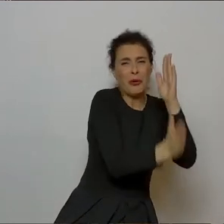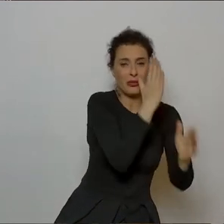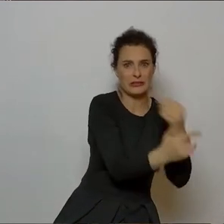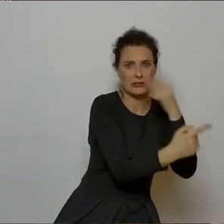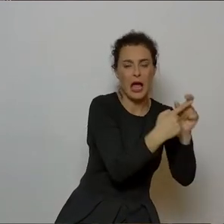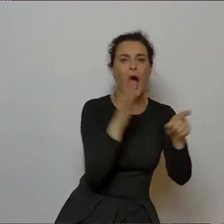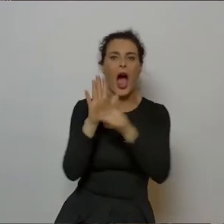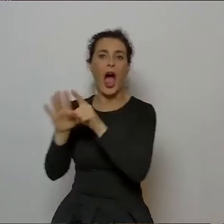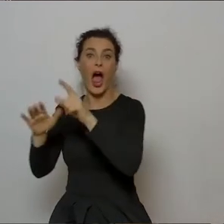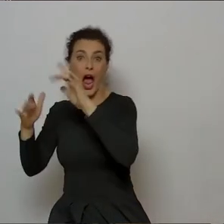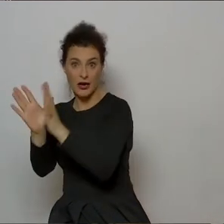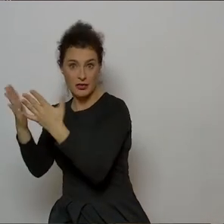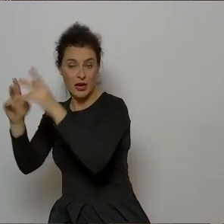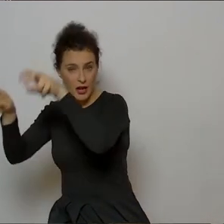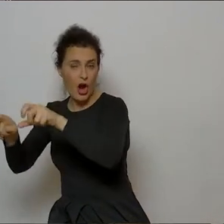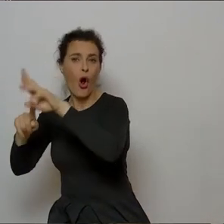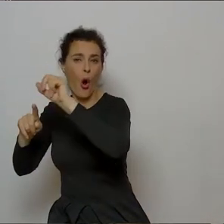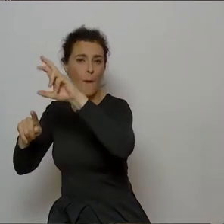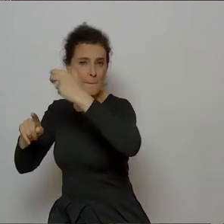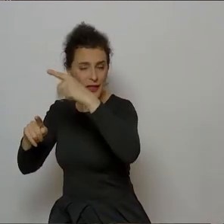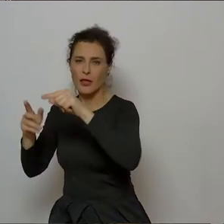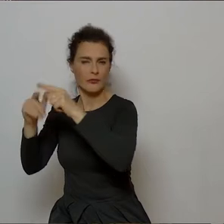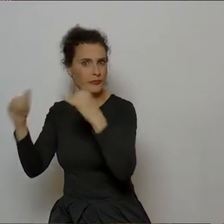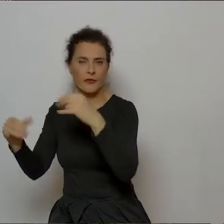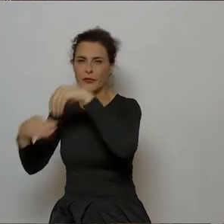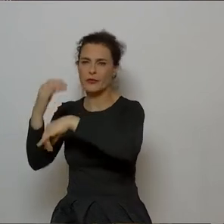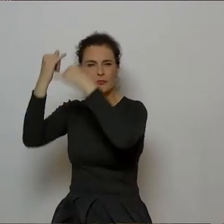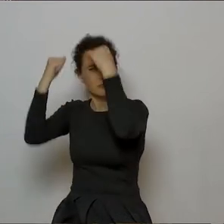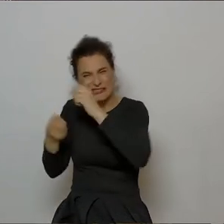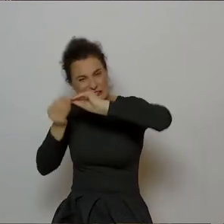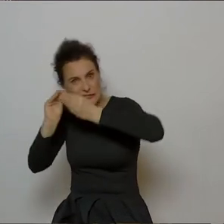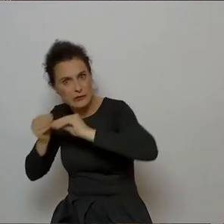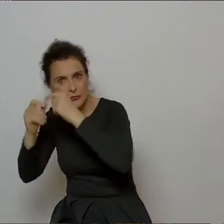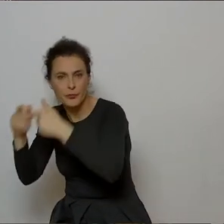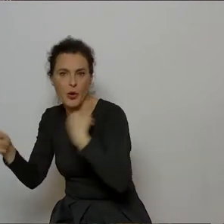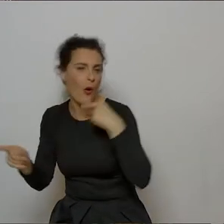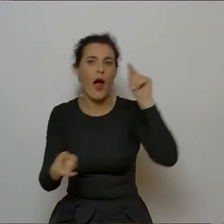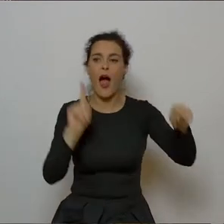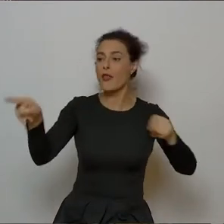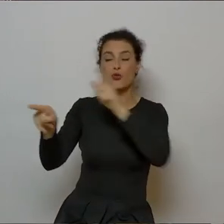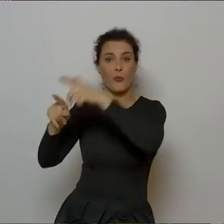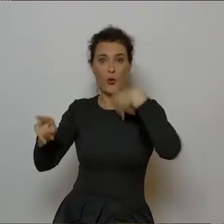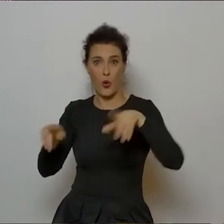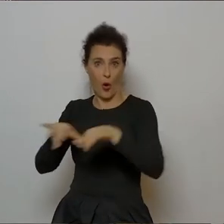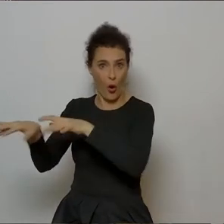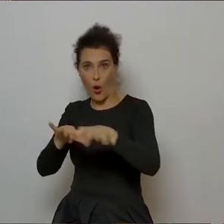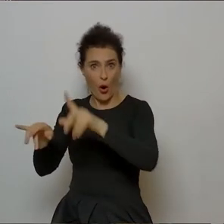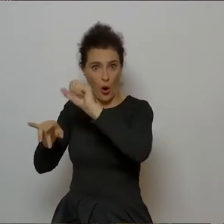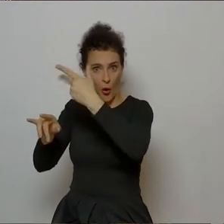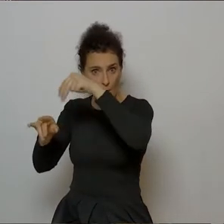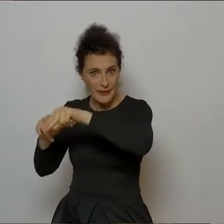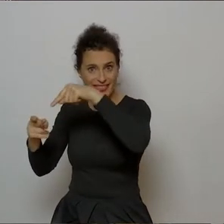używa tych dziwnych swoich przesunięć rytmicznych. Ale rzeczy, które on tam mówi o Chopinie, a tak samo w